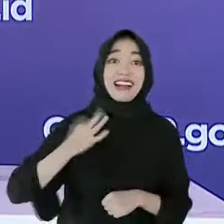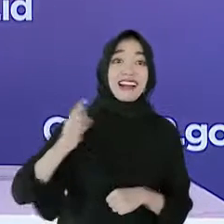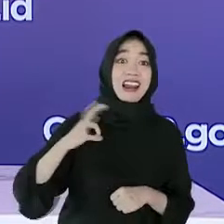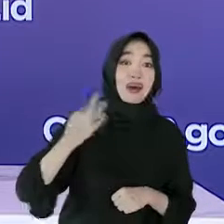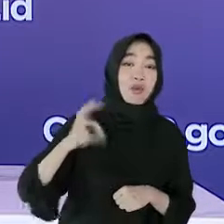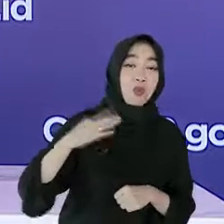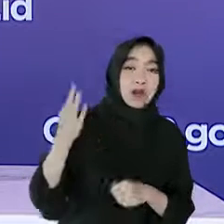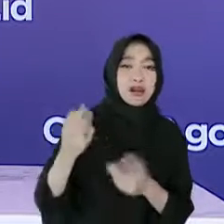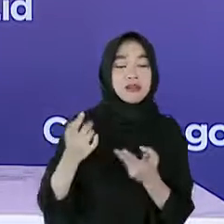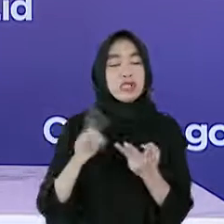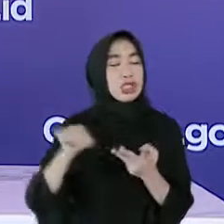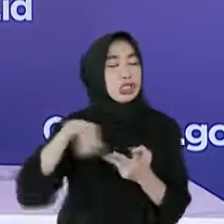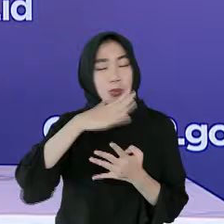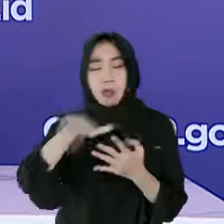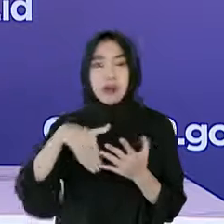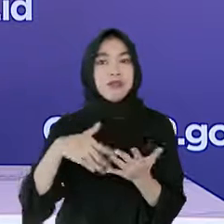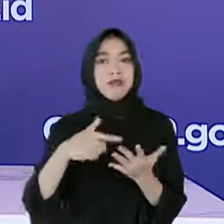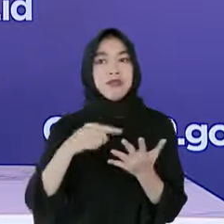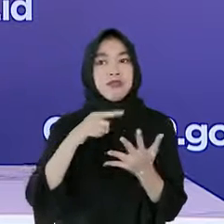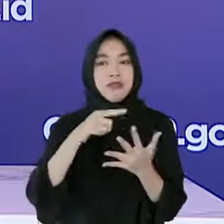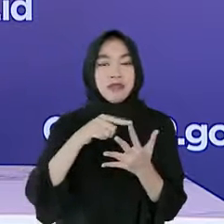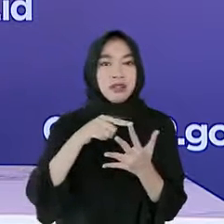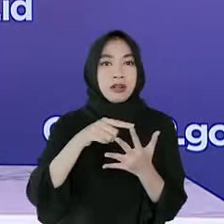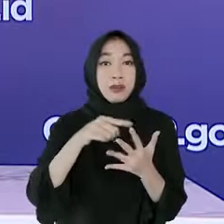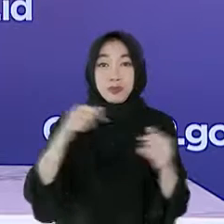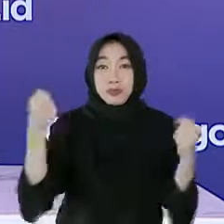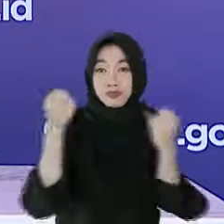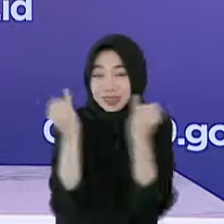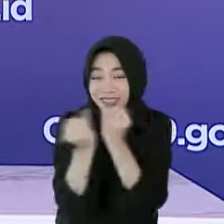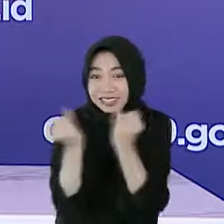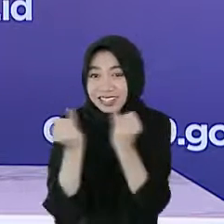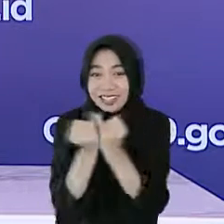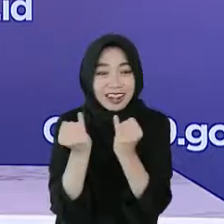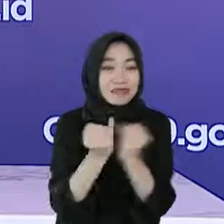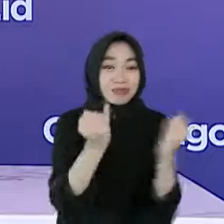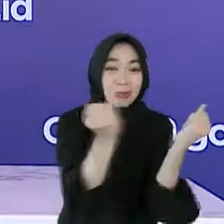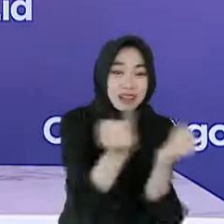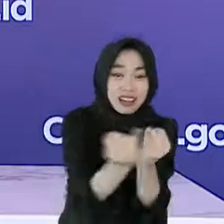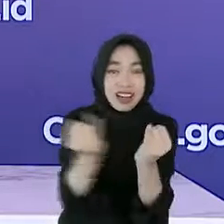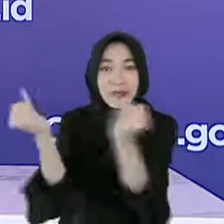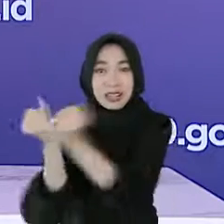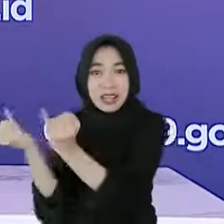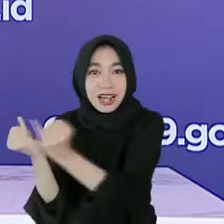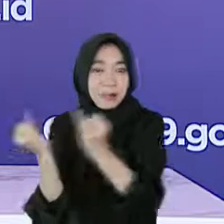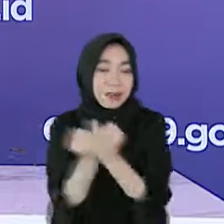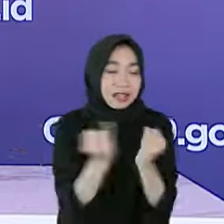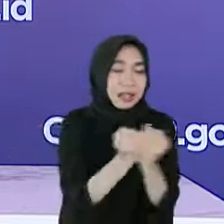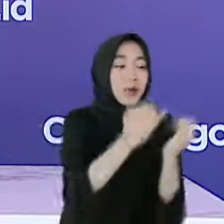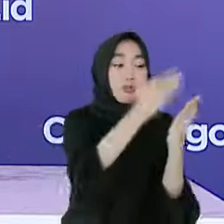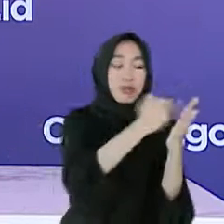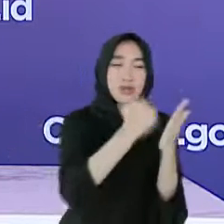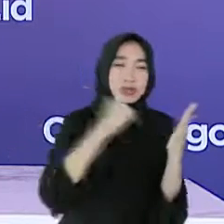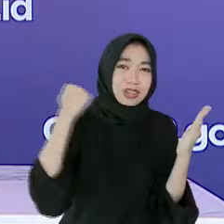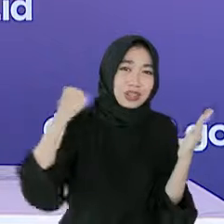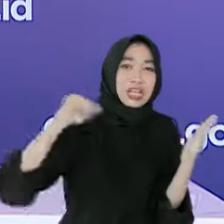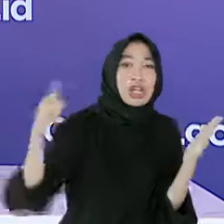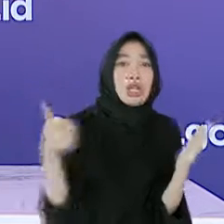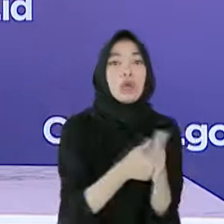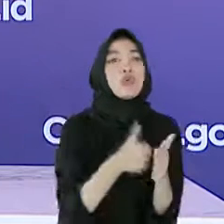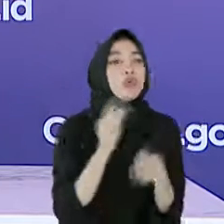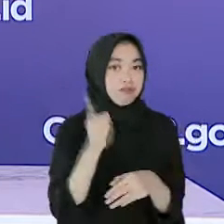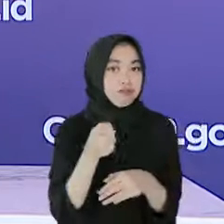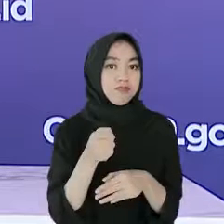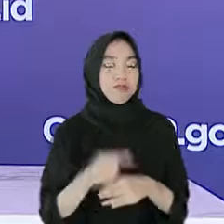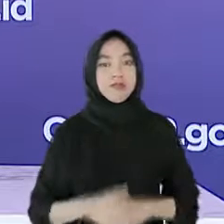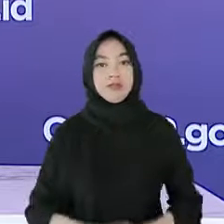yang terlibat untuk benar-benar memastikan setiap pertandingan cabang olahraga mematuhi ketentuan protokol kesehatan yang telah